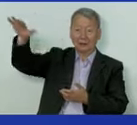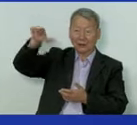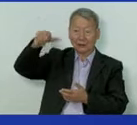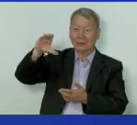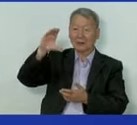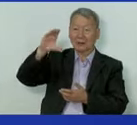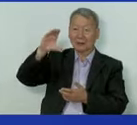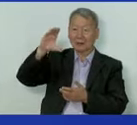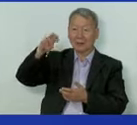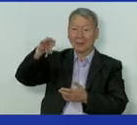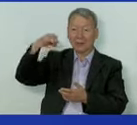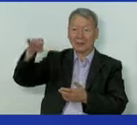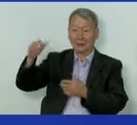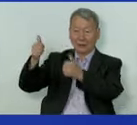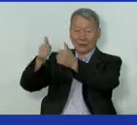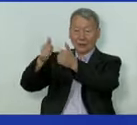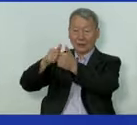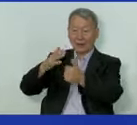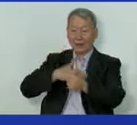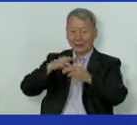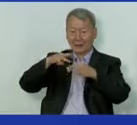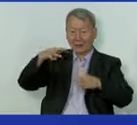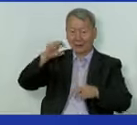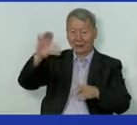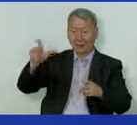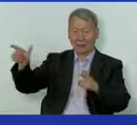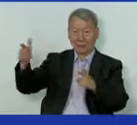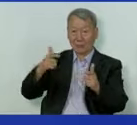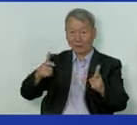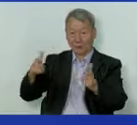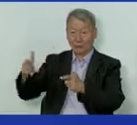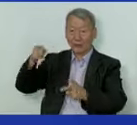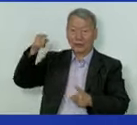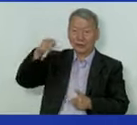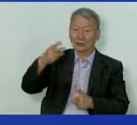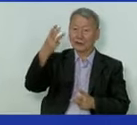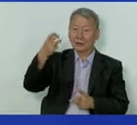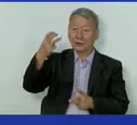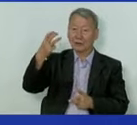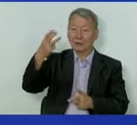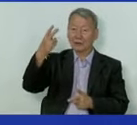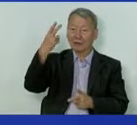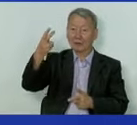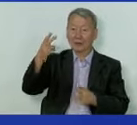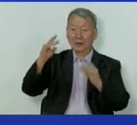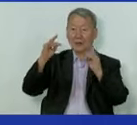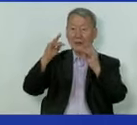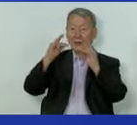силами нашего министерства подготовлено 1302